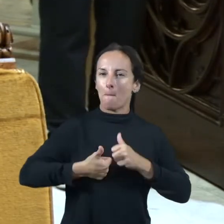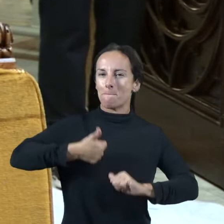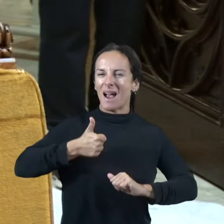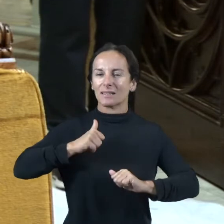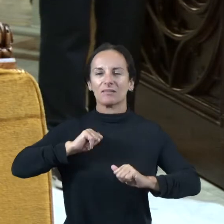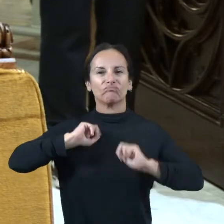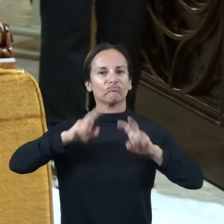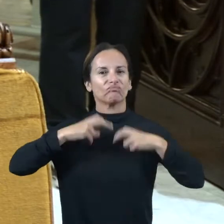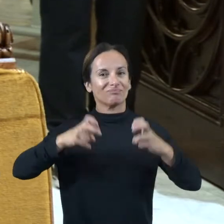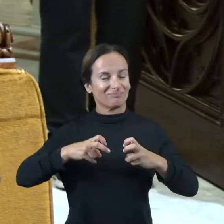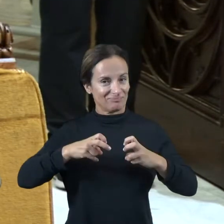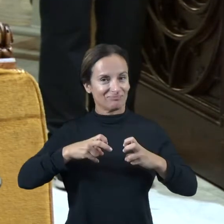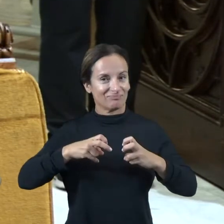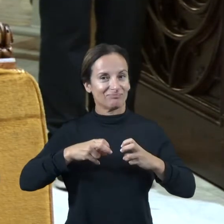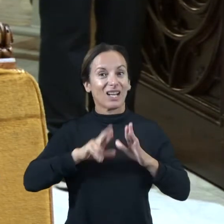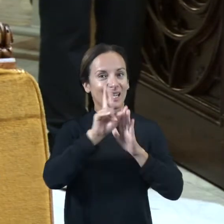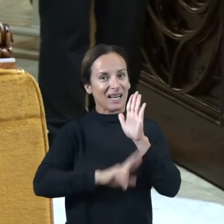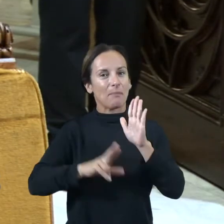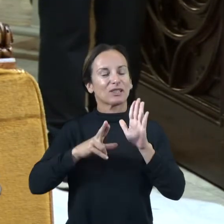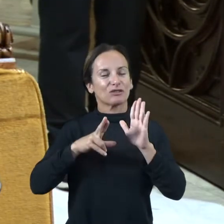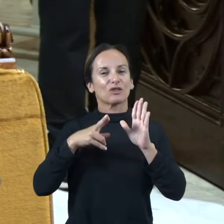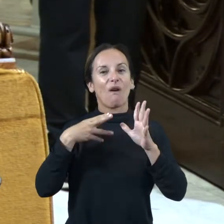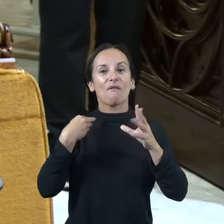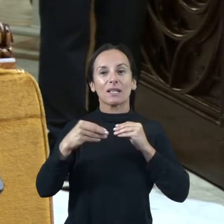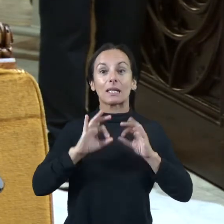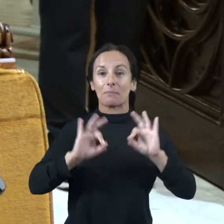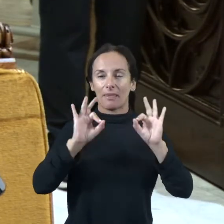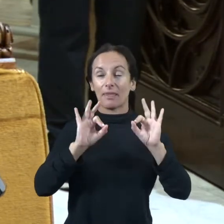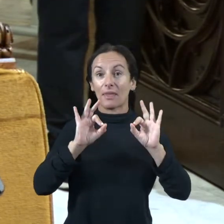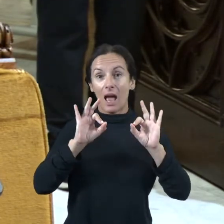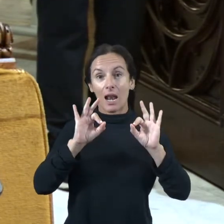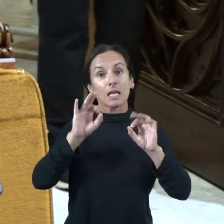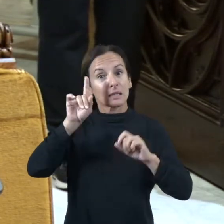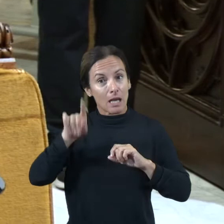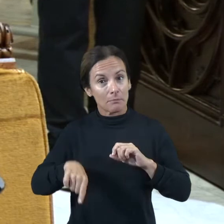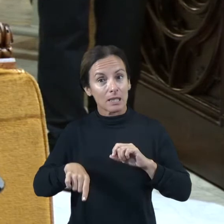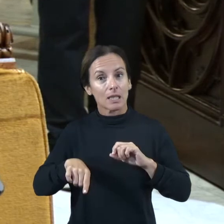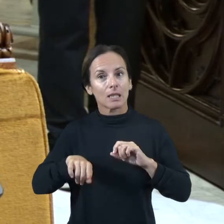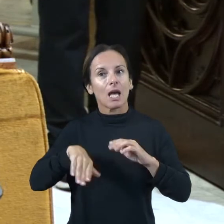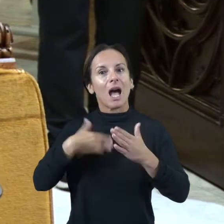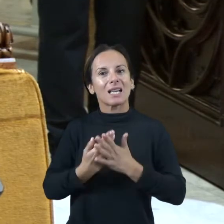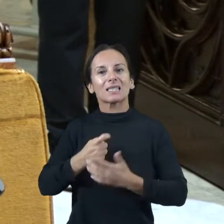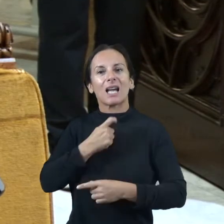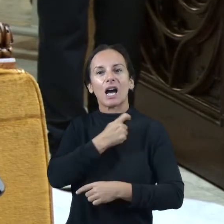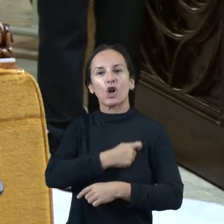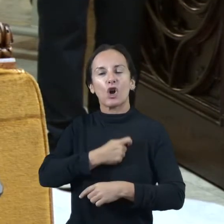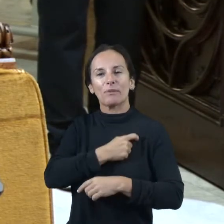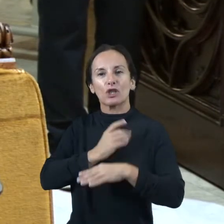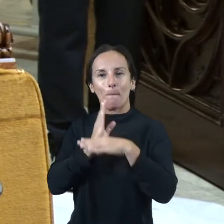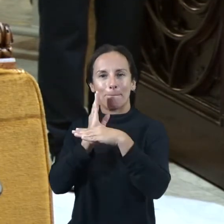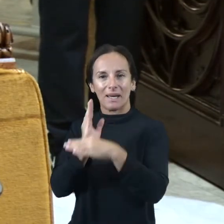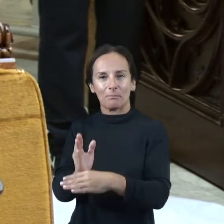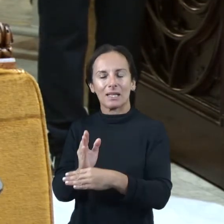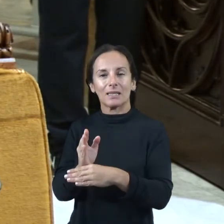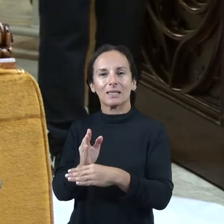i especialment no solament en el reglament sinó també inclús a la part de la permanent que sigui a lo millor